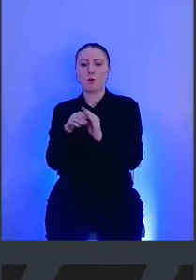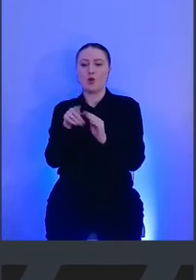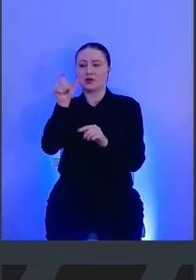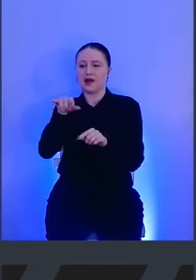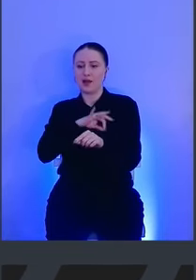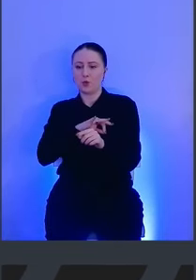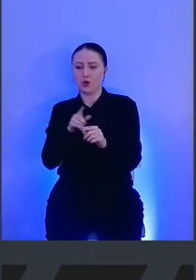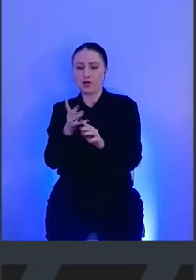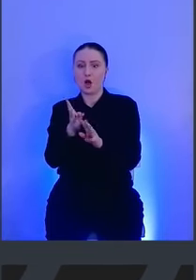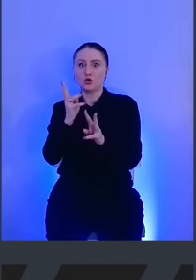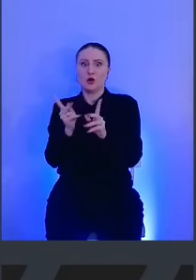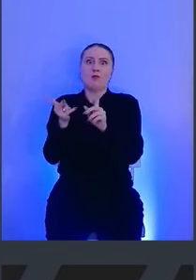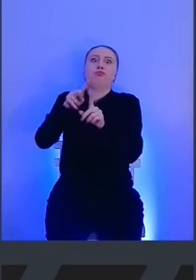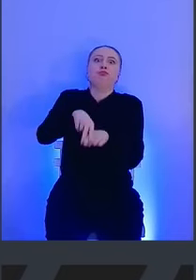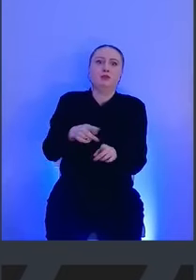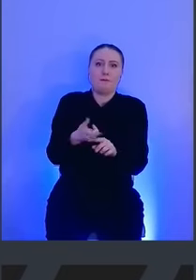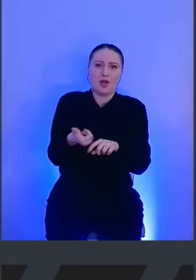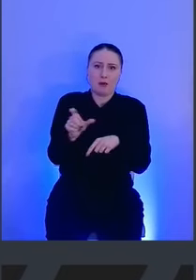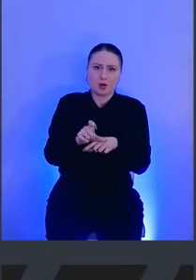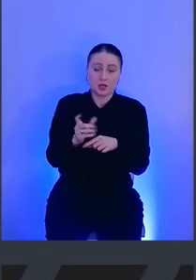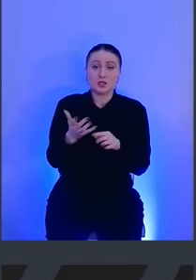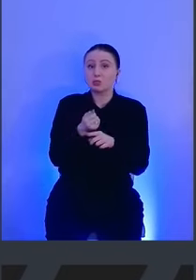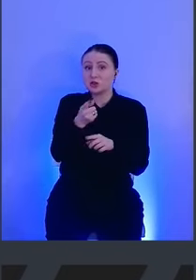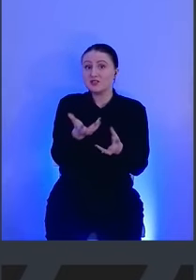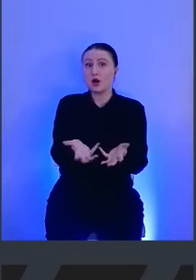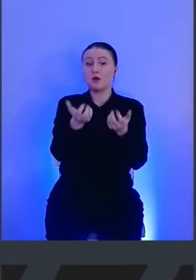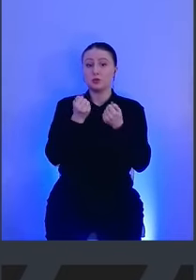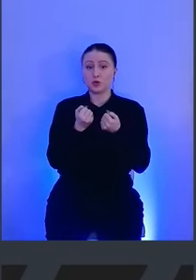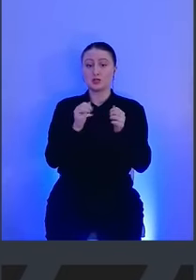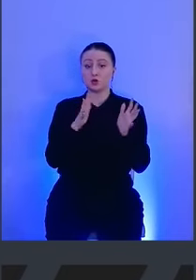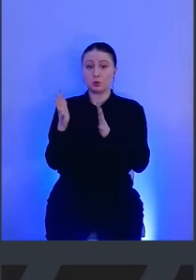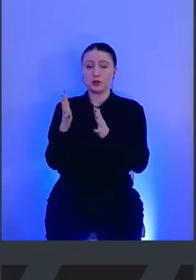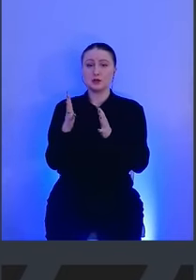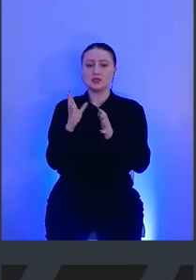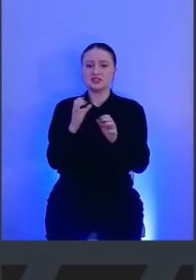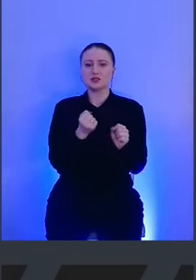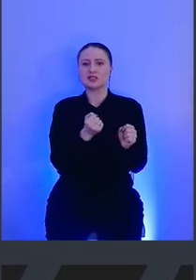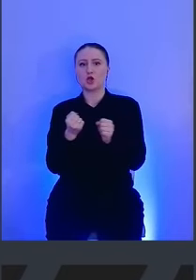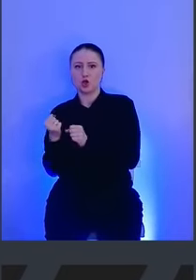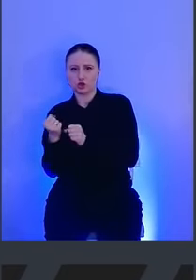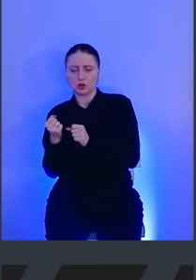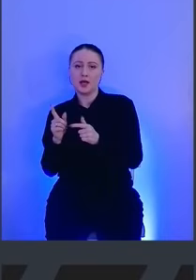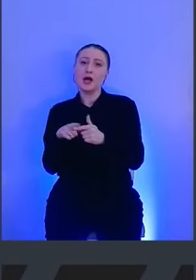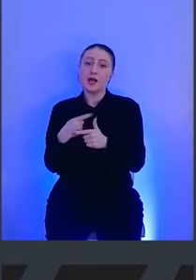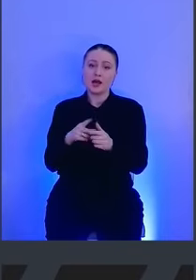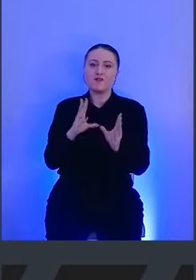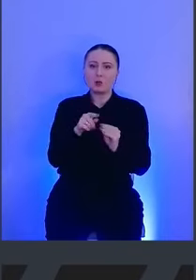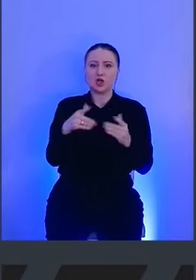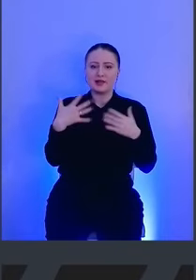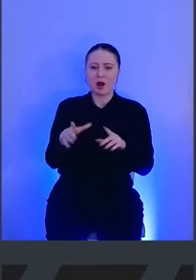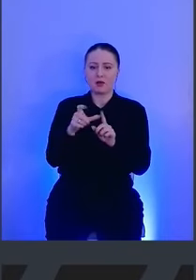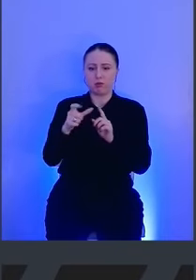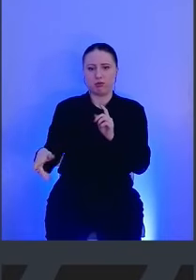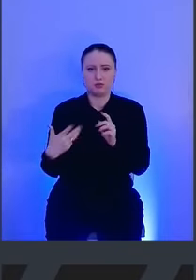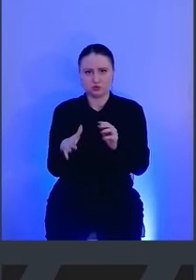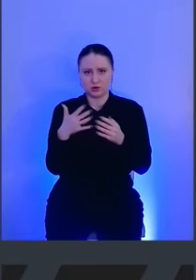-потребитель, она переполняется. И, соответственно, вы получаете события с некоторой задержкой, либо, в принципе, теряете их часть.